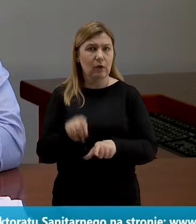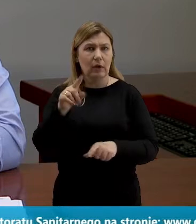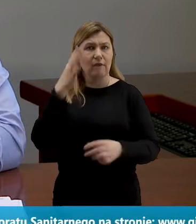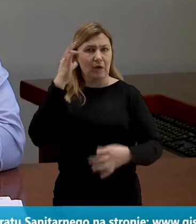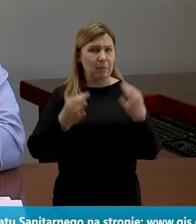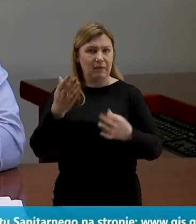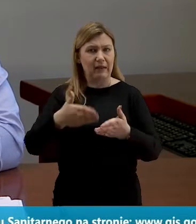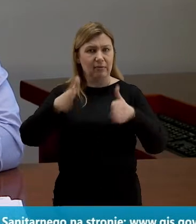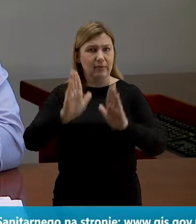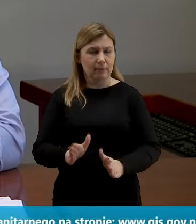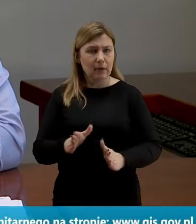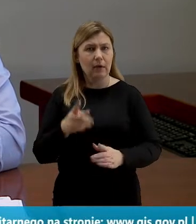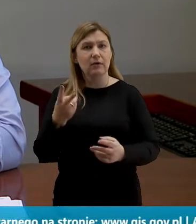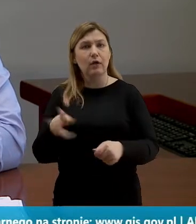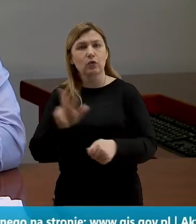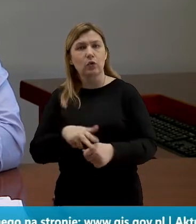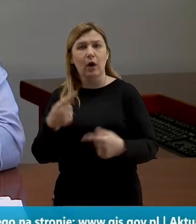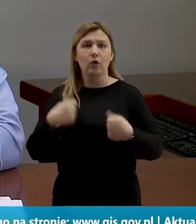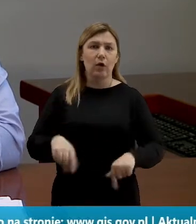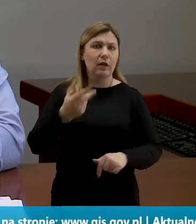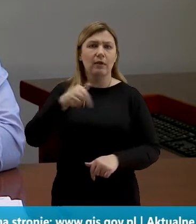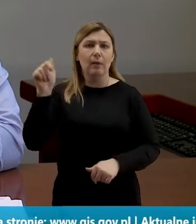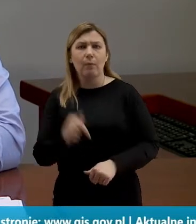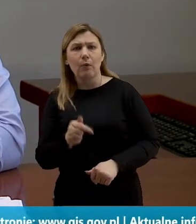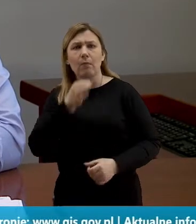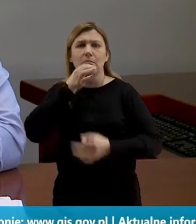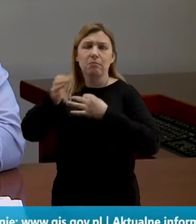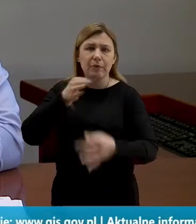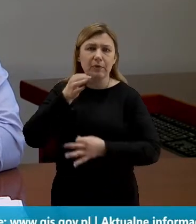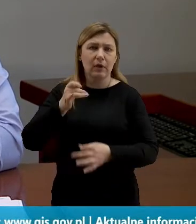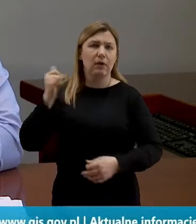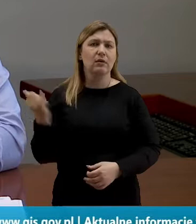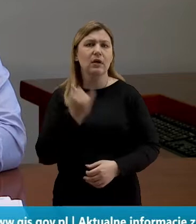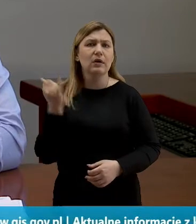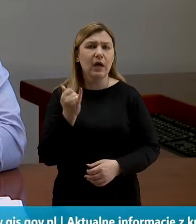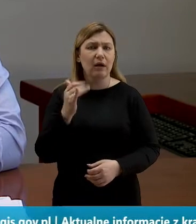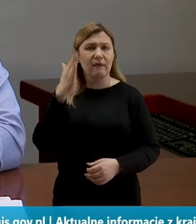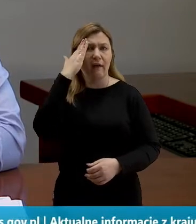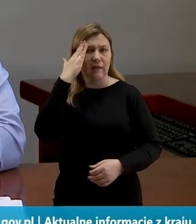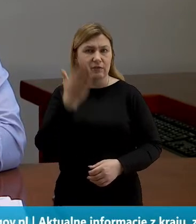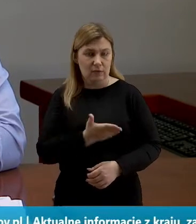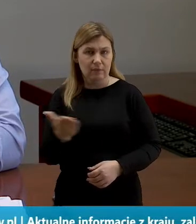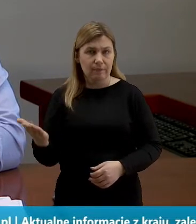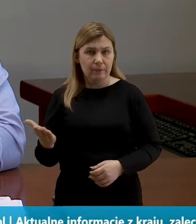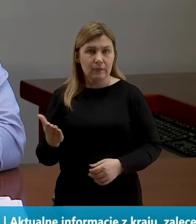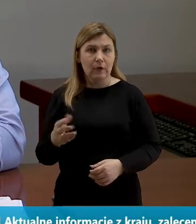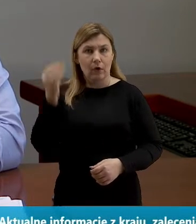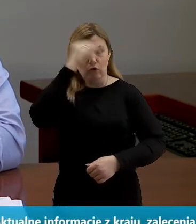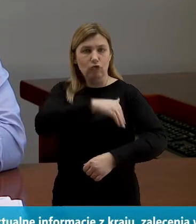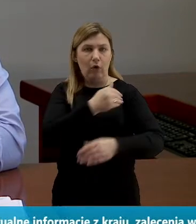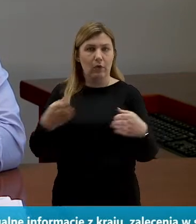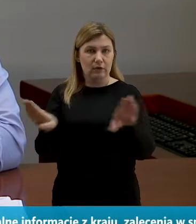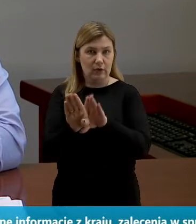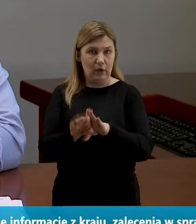wątpliwości, może niektóre osoby już nie będą musiały o to pytać. Jak Państwo doskonale wiecie, szkoły są